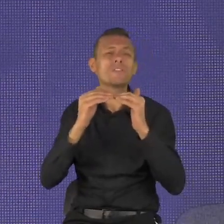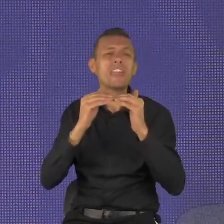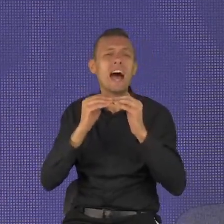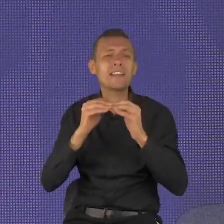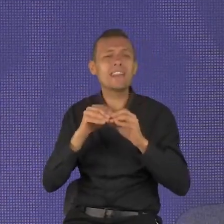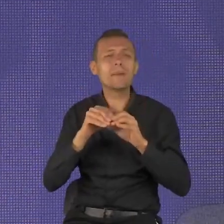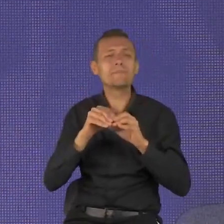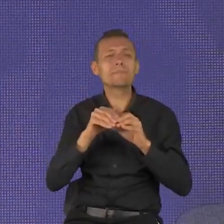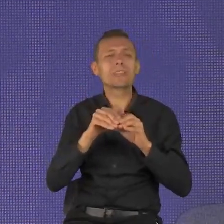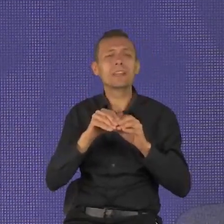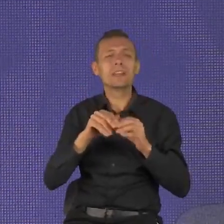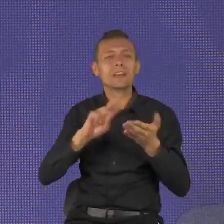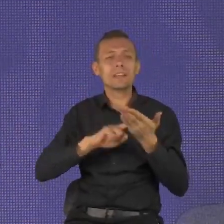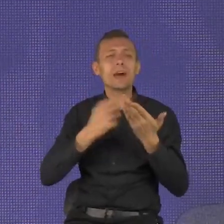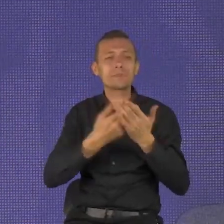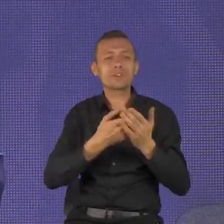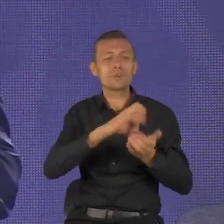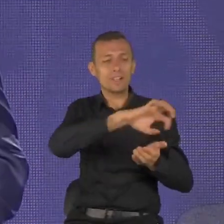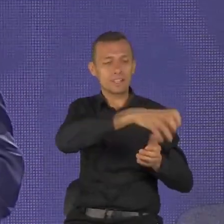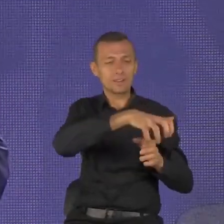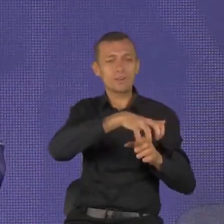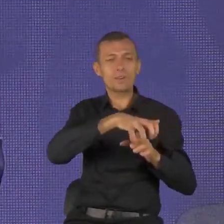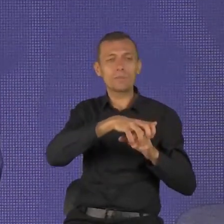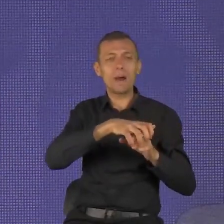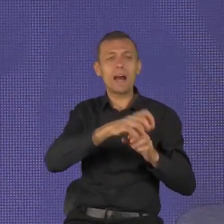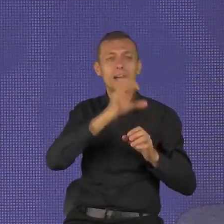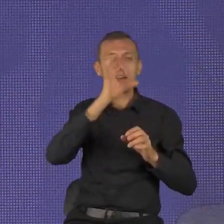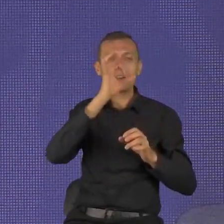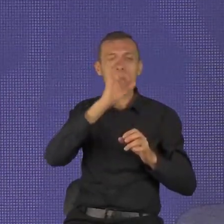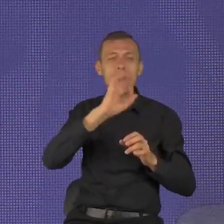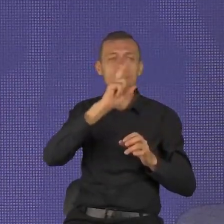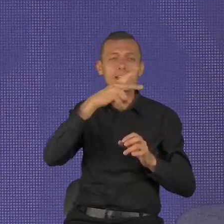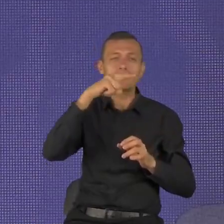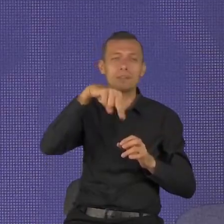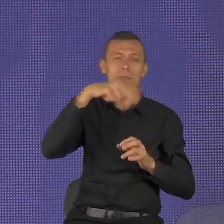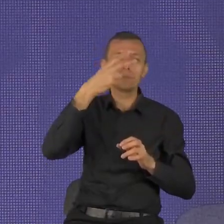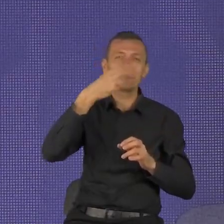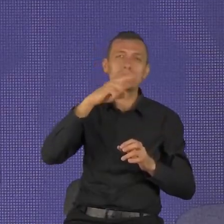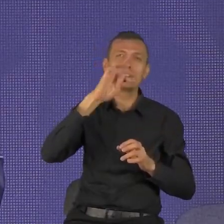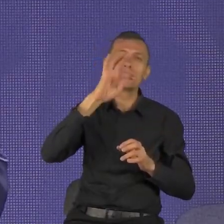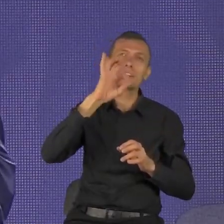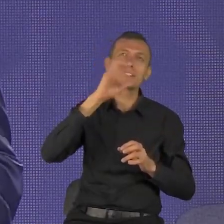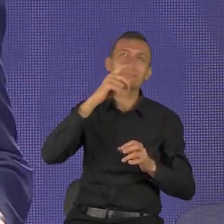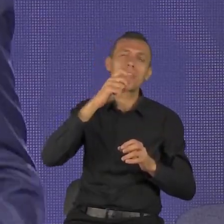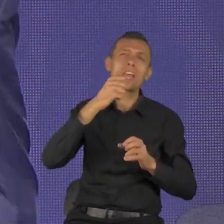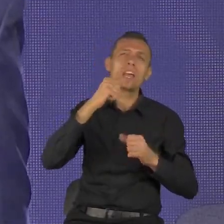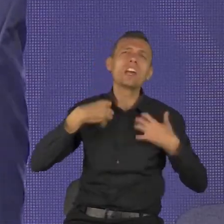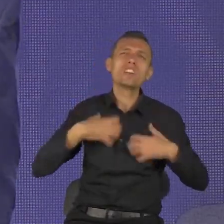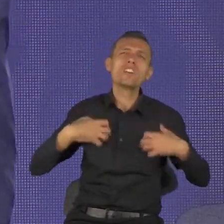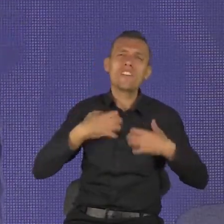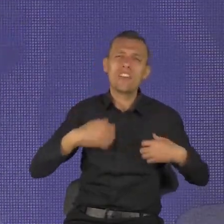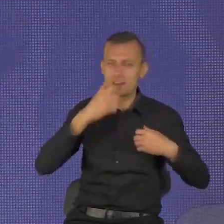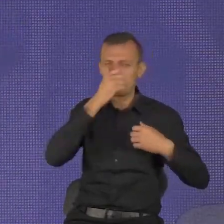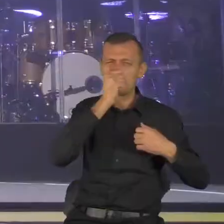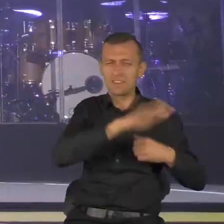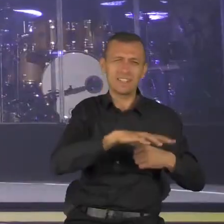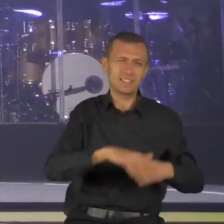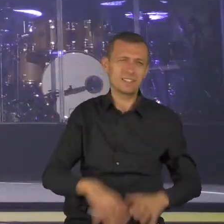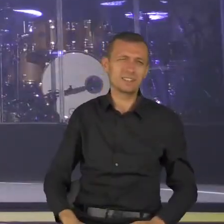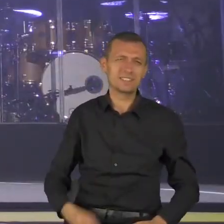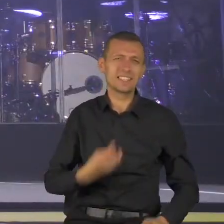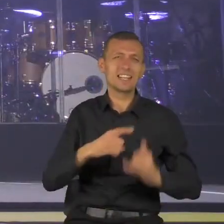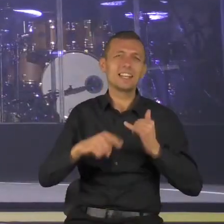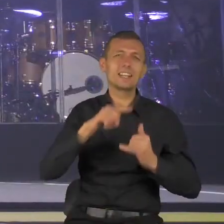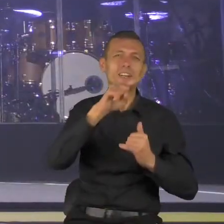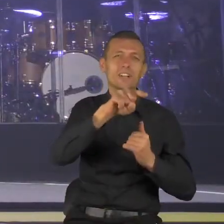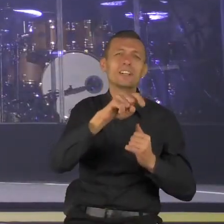Kiedy się złościsz i jesteś skunksem, to zasmradzasz całe otoczenie. Każdy